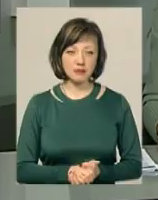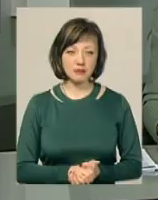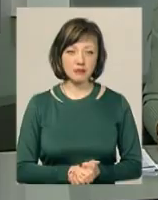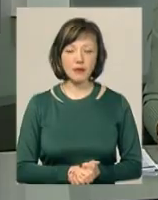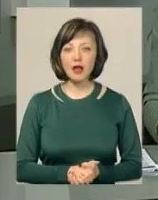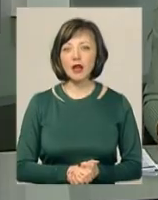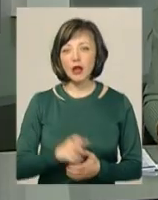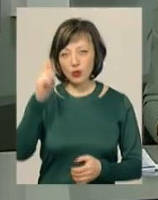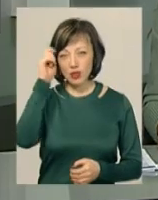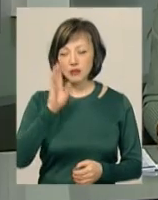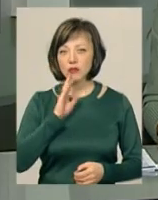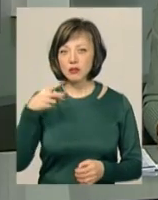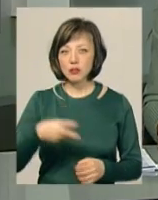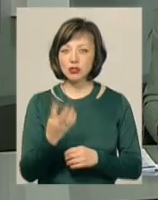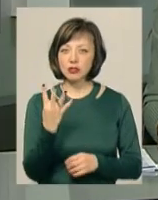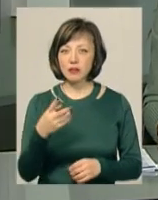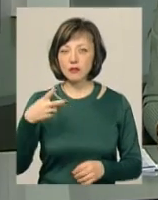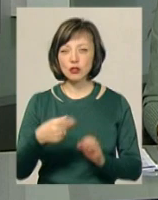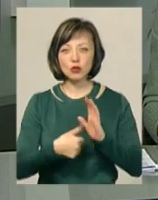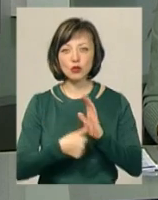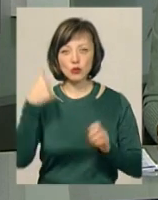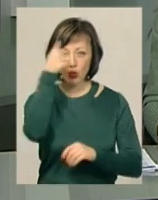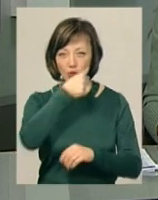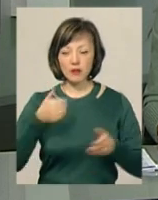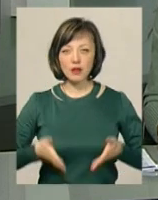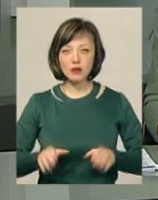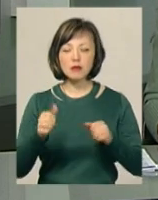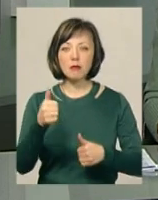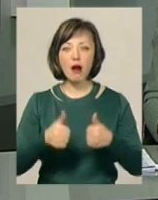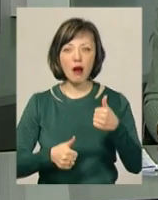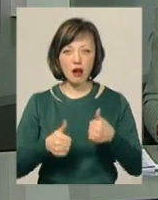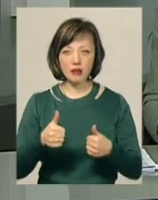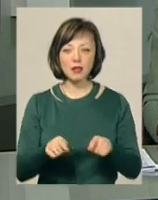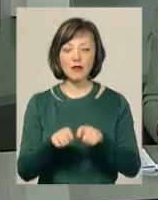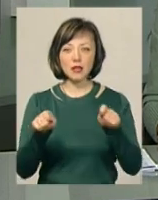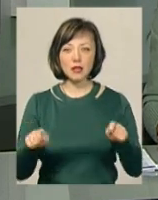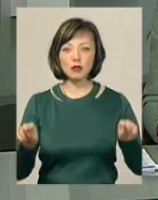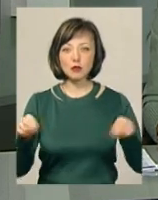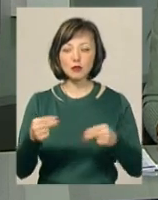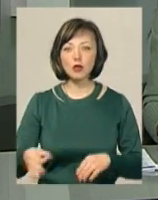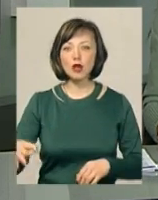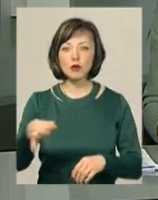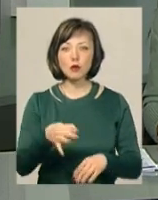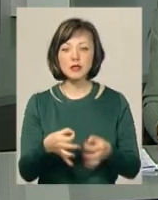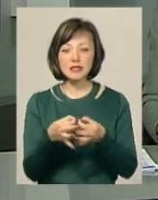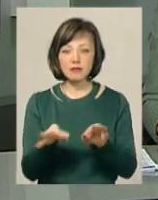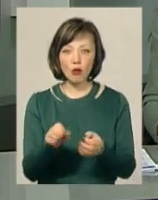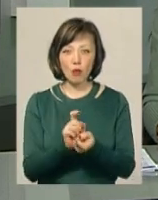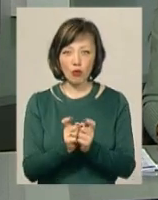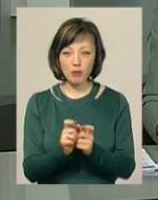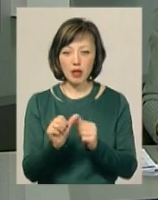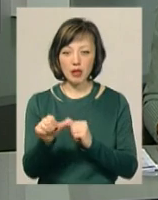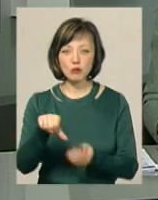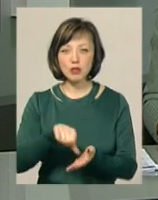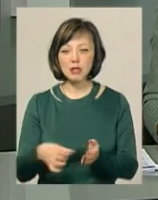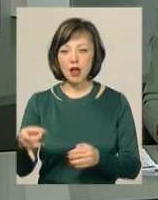Юнаки і дівчата 2004-2006 років народження змагалися на відкритому чемпіонаті області з вільної боротьби. Крім